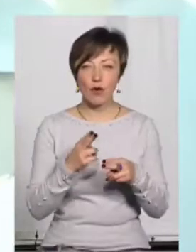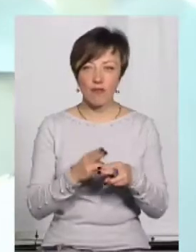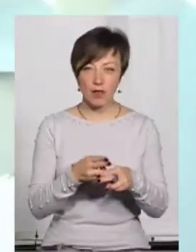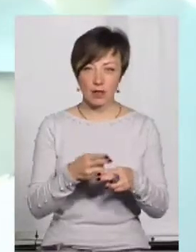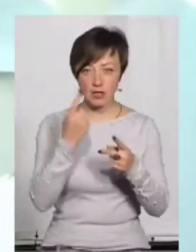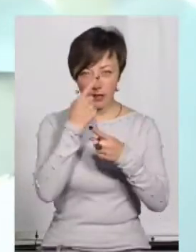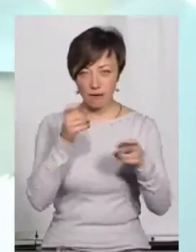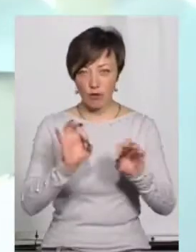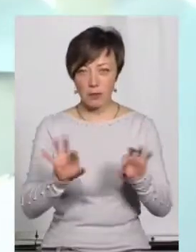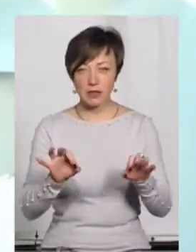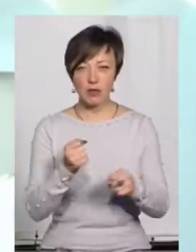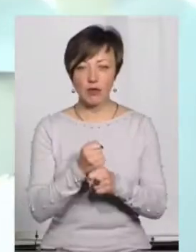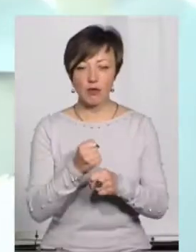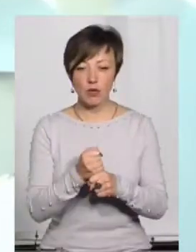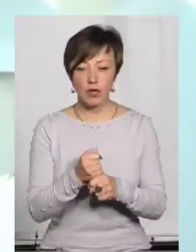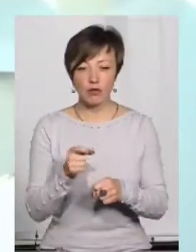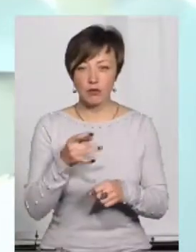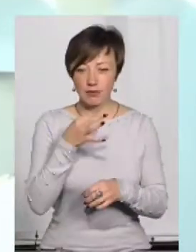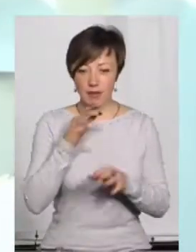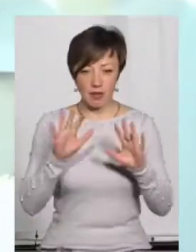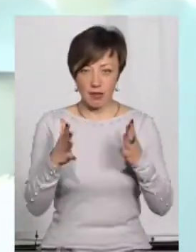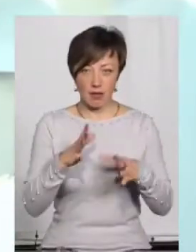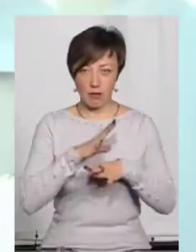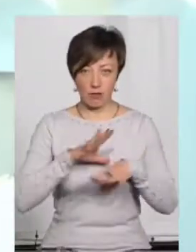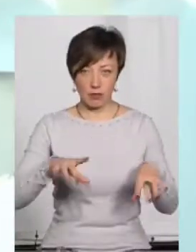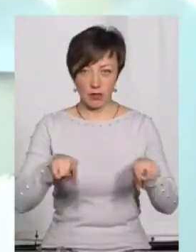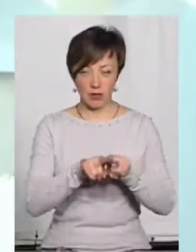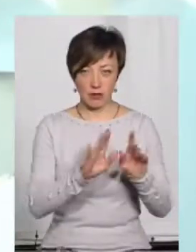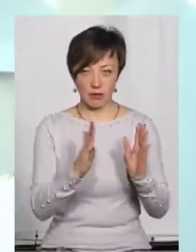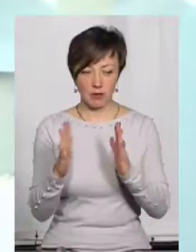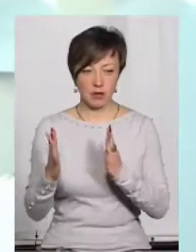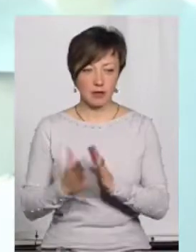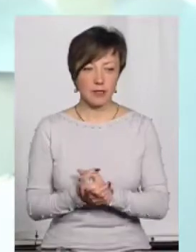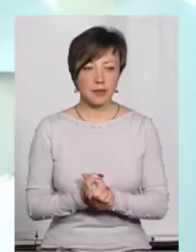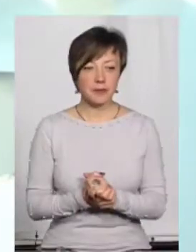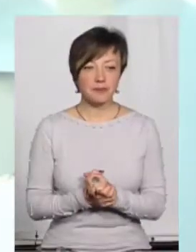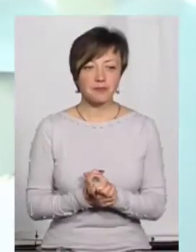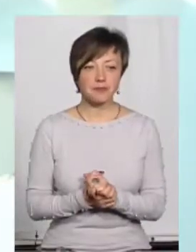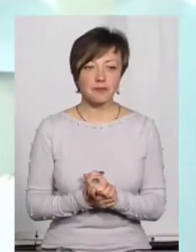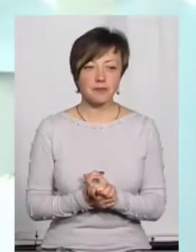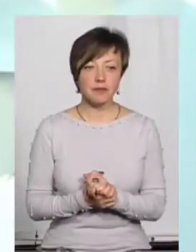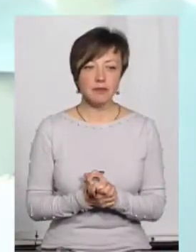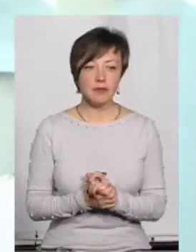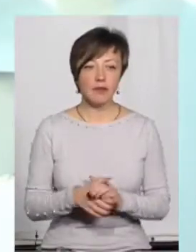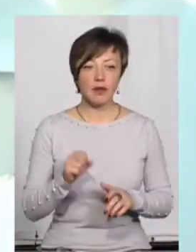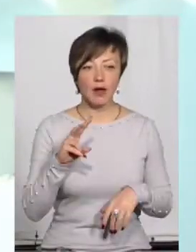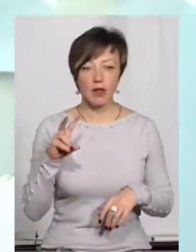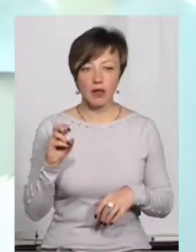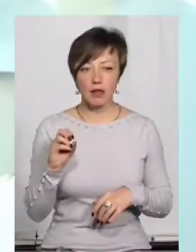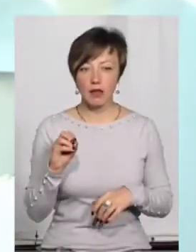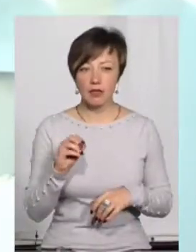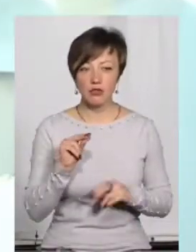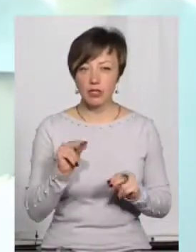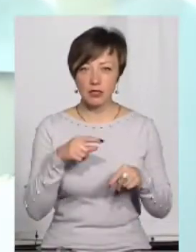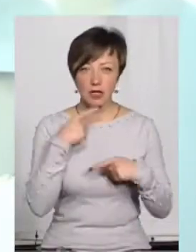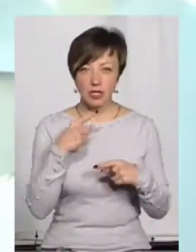профілактично-інформаційна робота на попередження таких випадків. Але, знаєте, чесно кажучи,